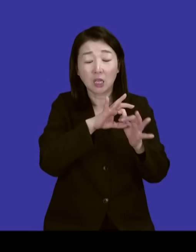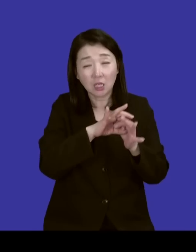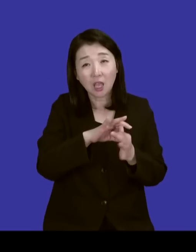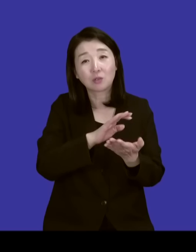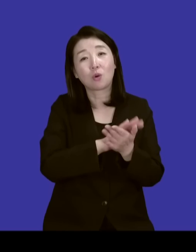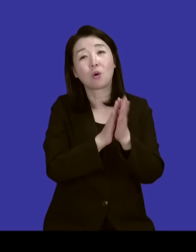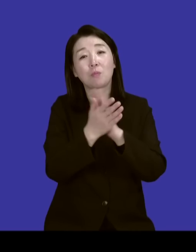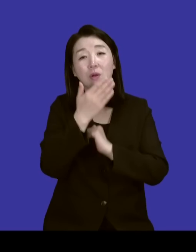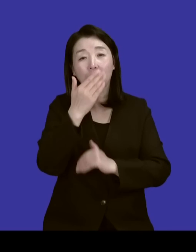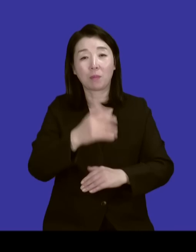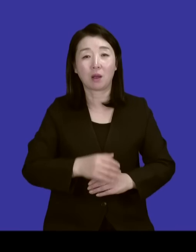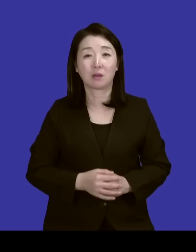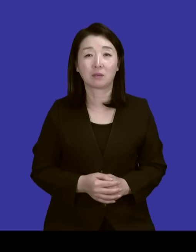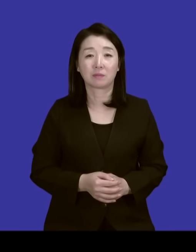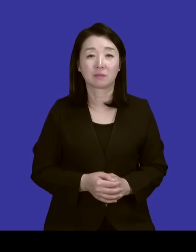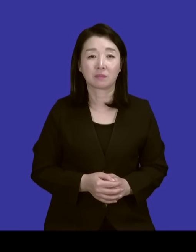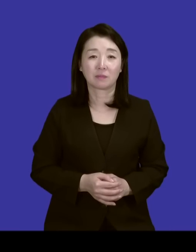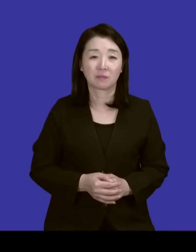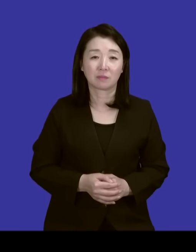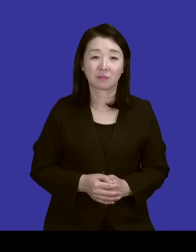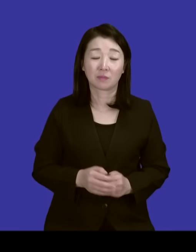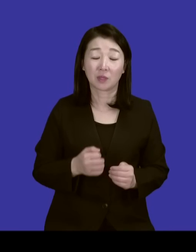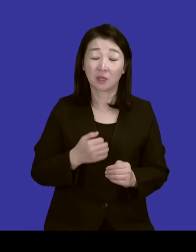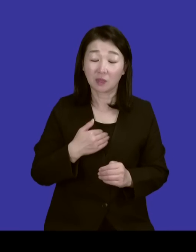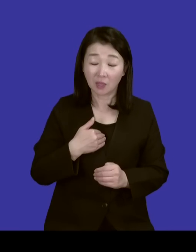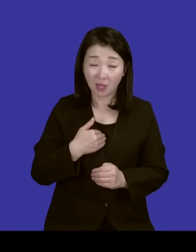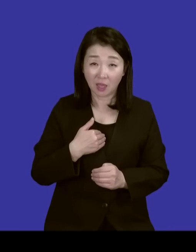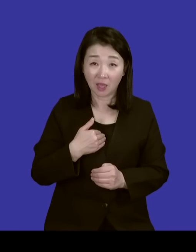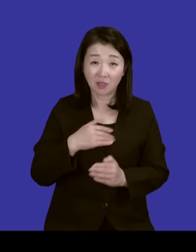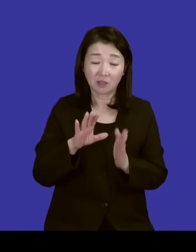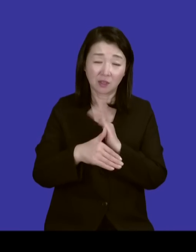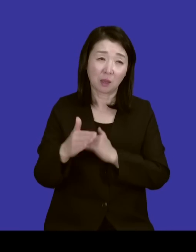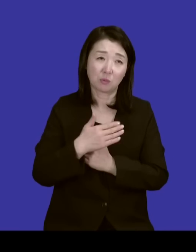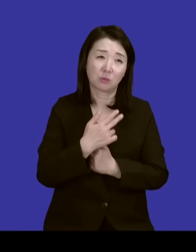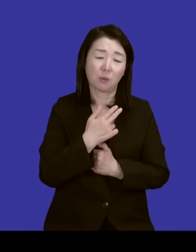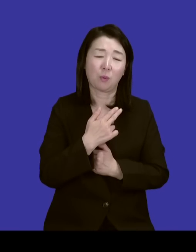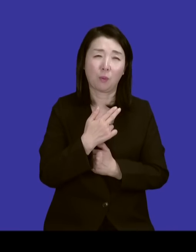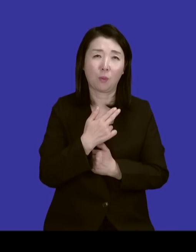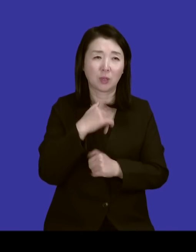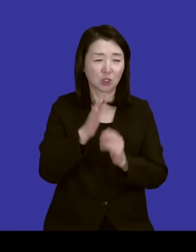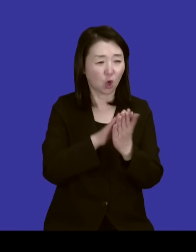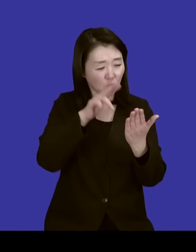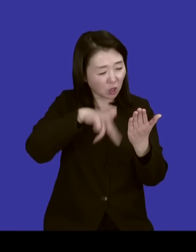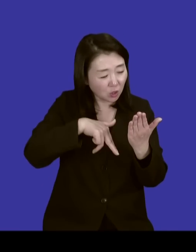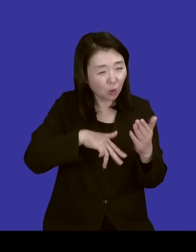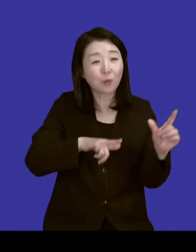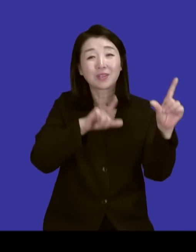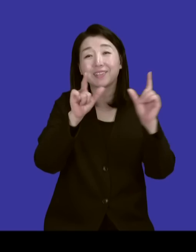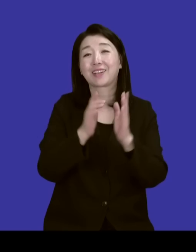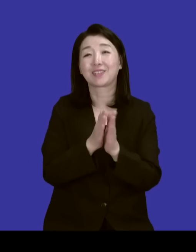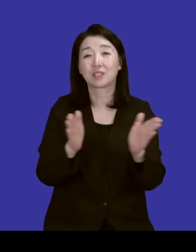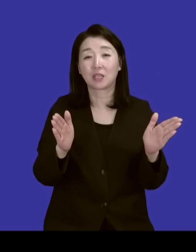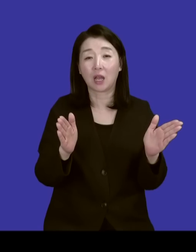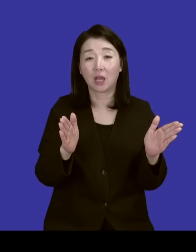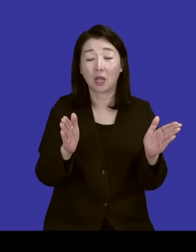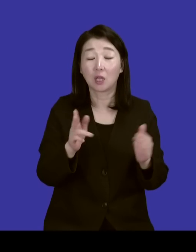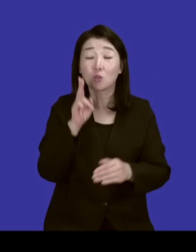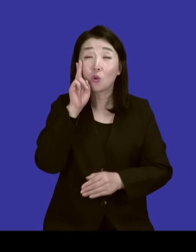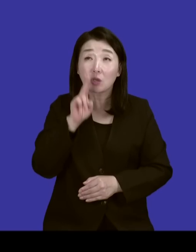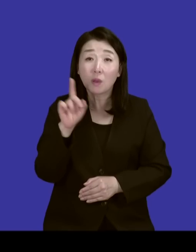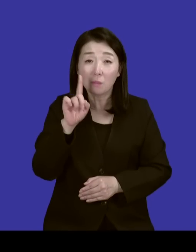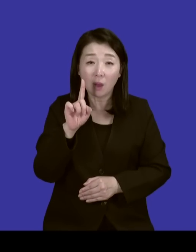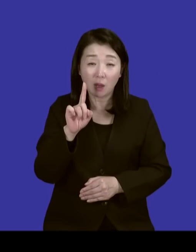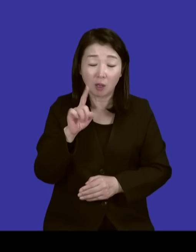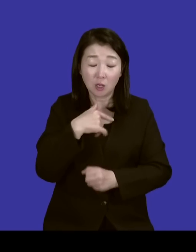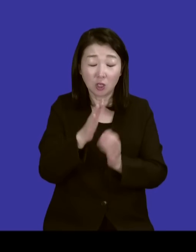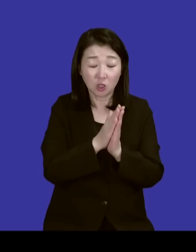거예요. 그렇게 제가 그때부터 살기 시작한 거예요. 그래서 좀 심한 말로 표현하면 그 성경이라는 수영장